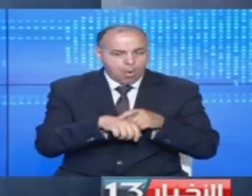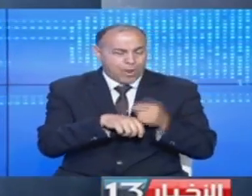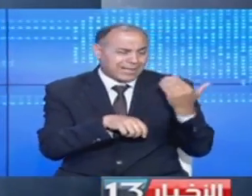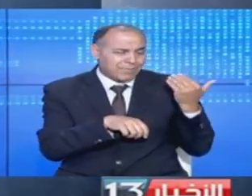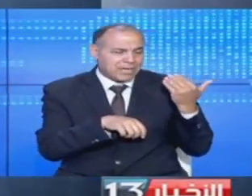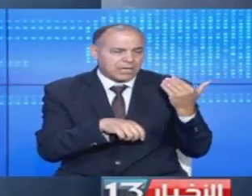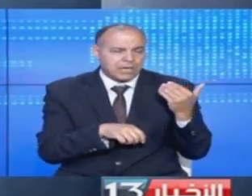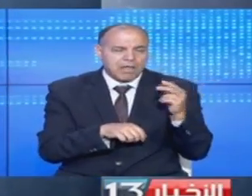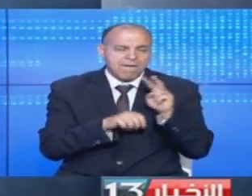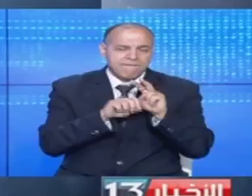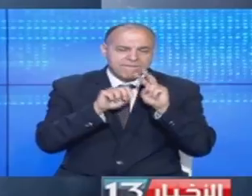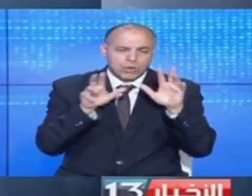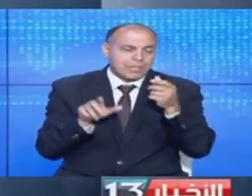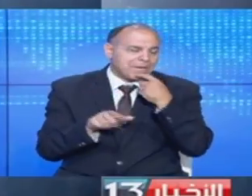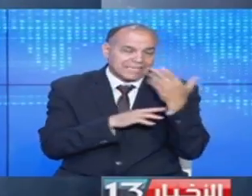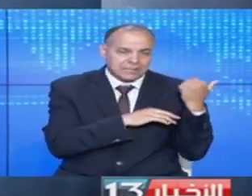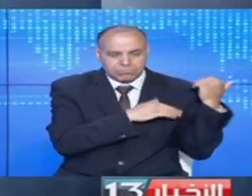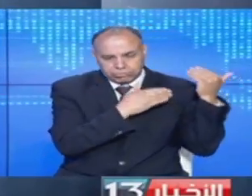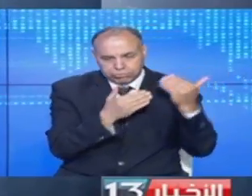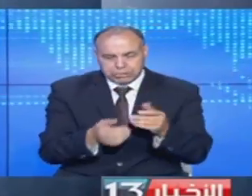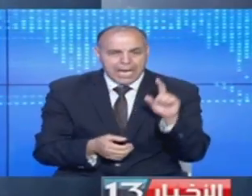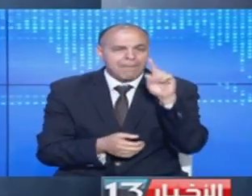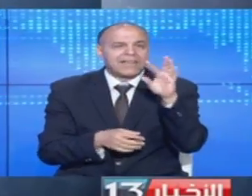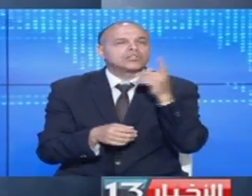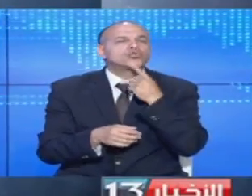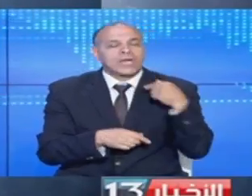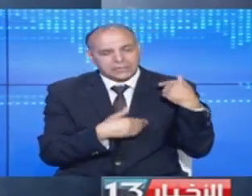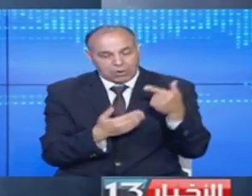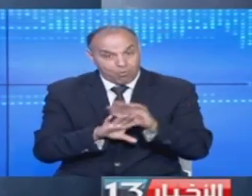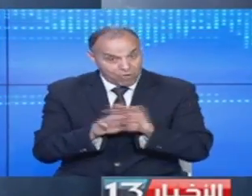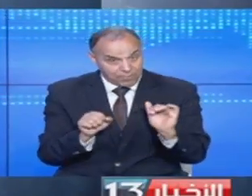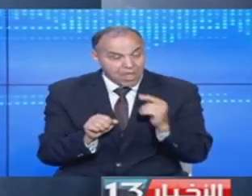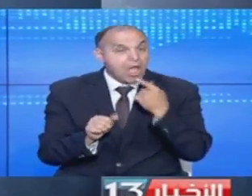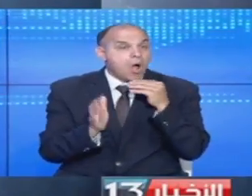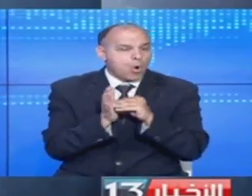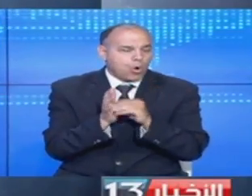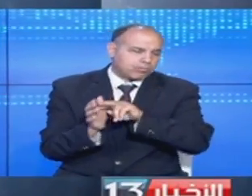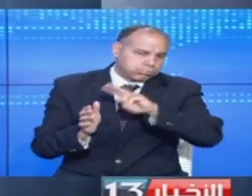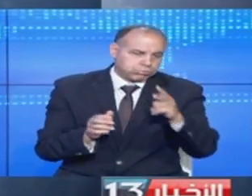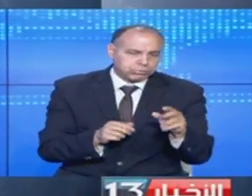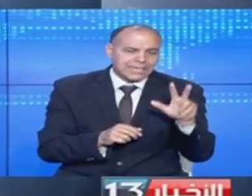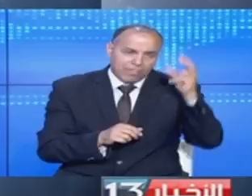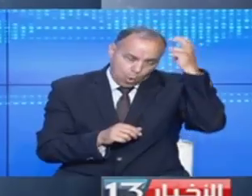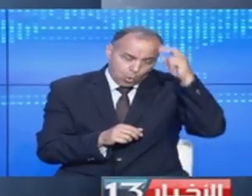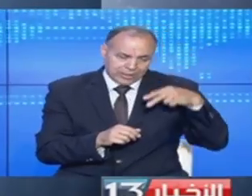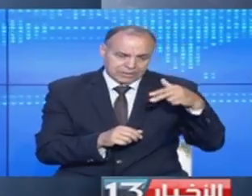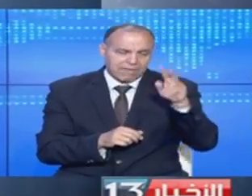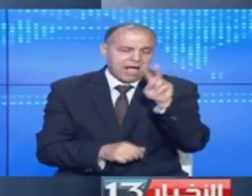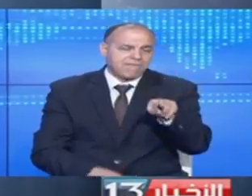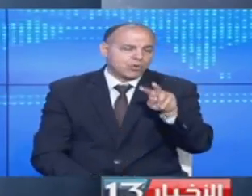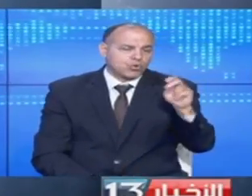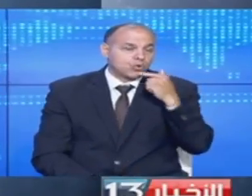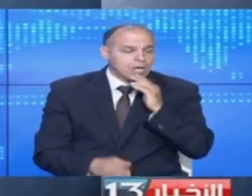الممتدة من 22 مارس إلى 14 من جواء الحالية وذلك إلى غاية الثالث من أوت 2020